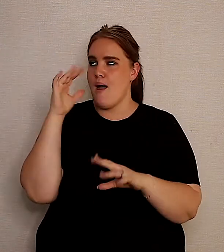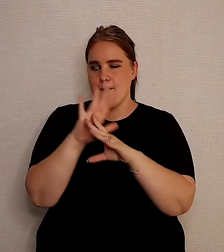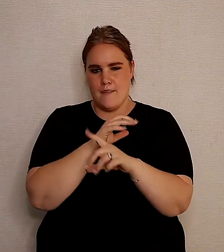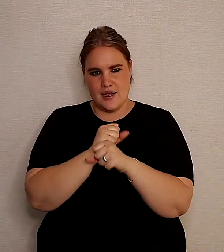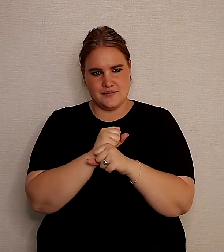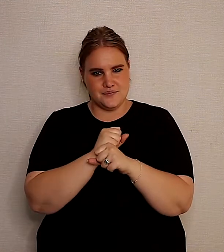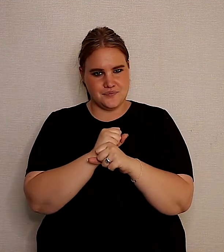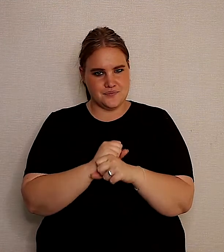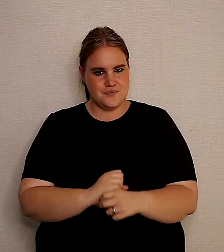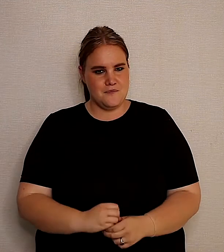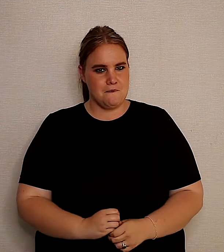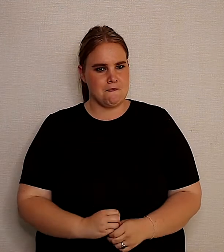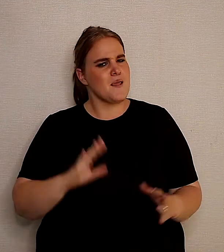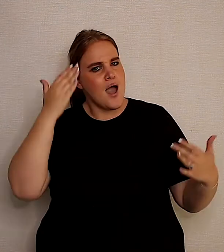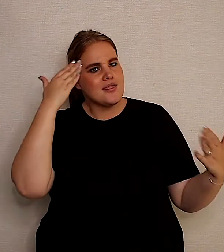naam. Amen.